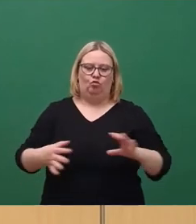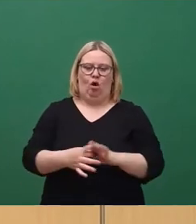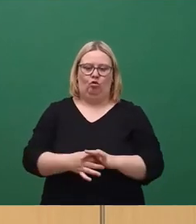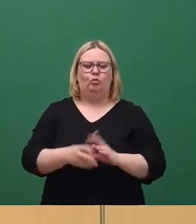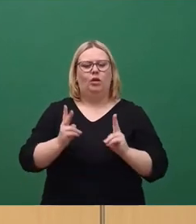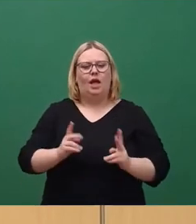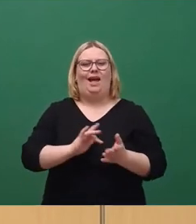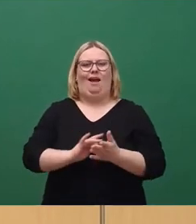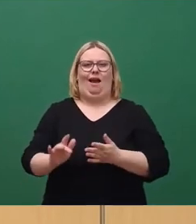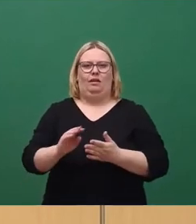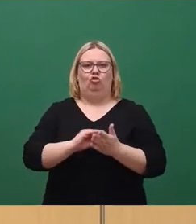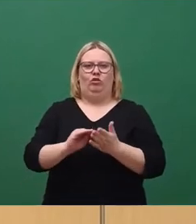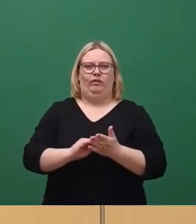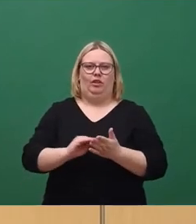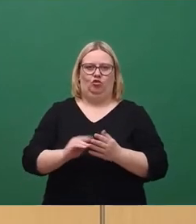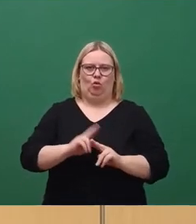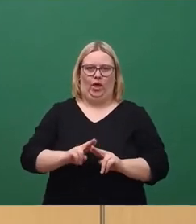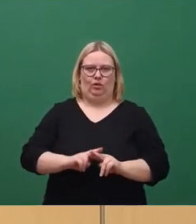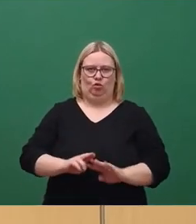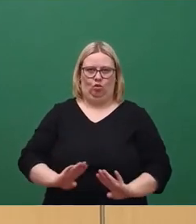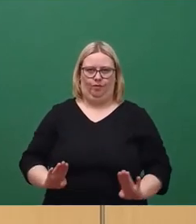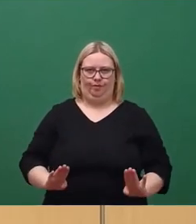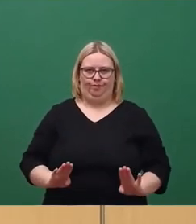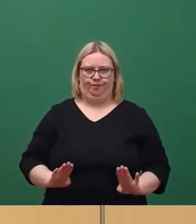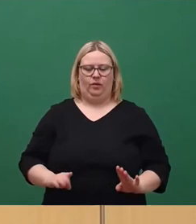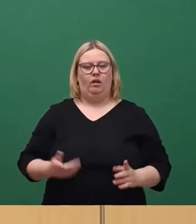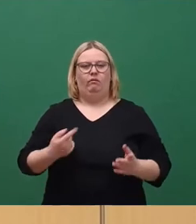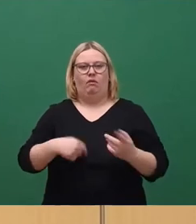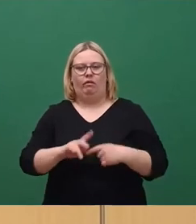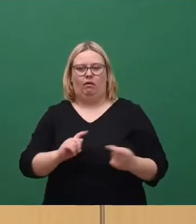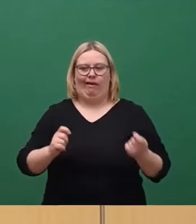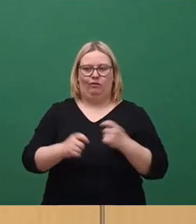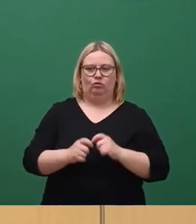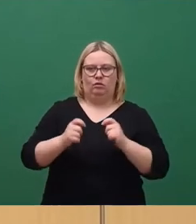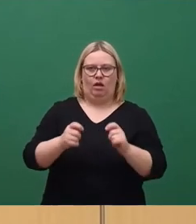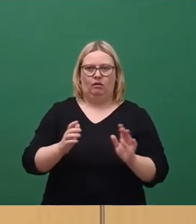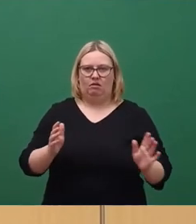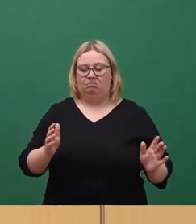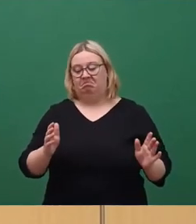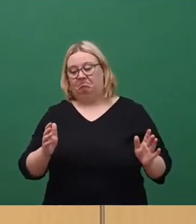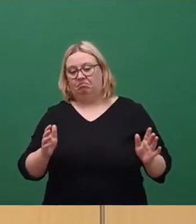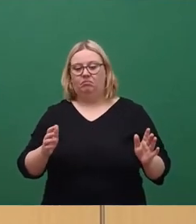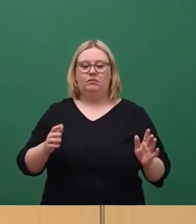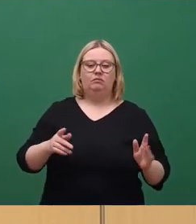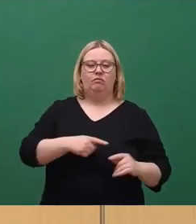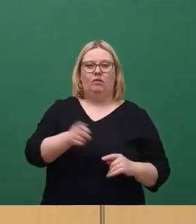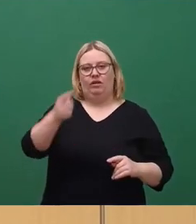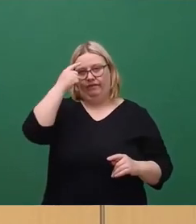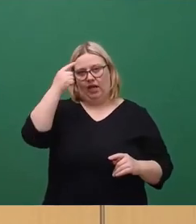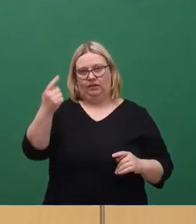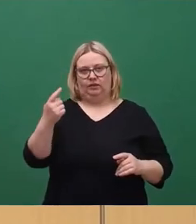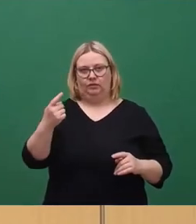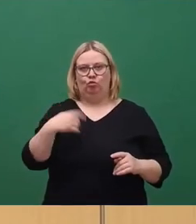redaktionelle Sache. Was nun weitere Änderungsanträge des heutigen Tages angeht, so weiß jeder genau, dass solche